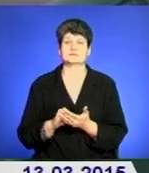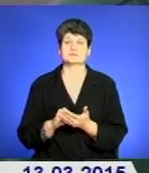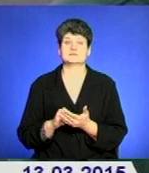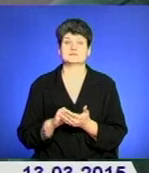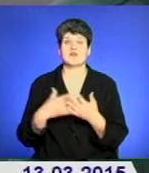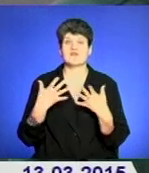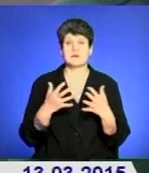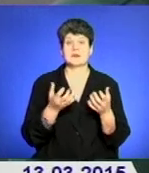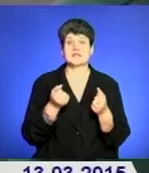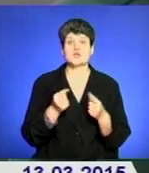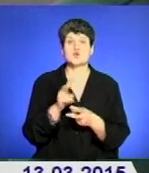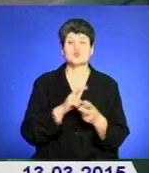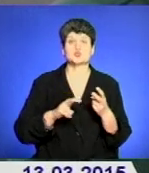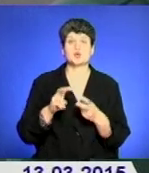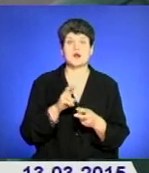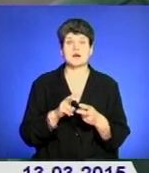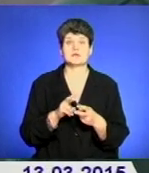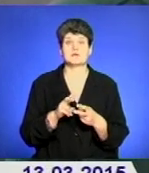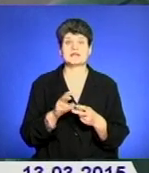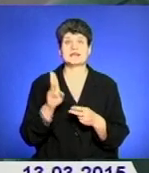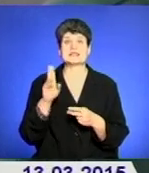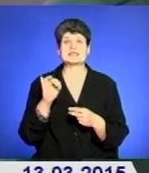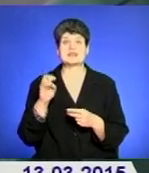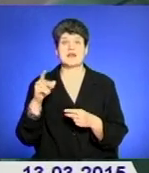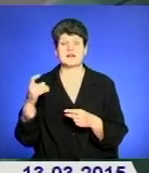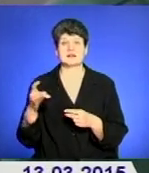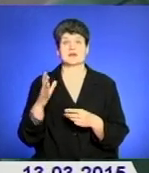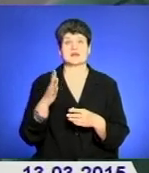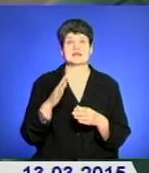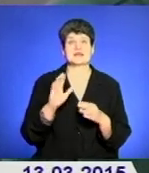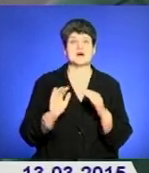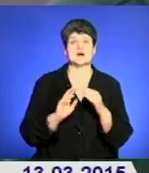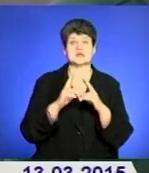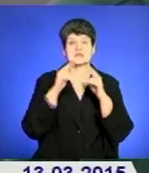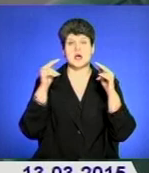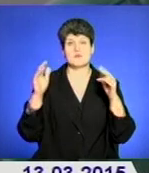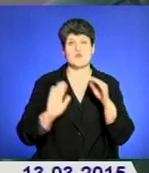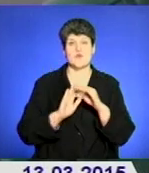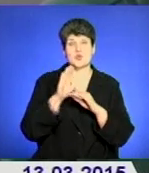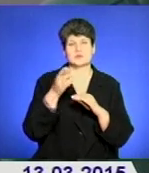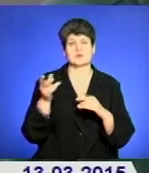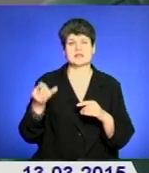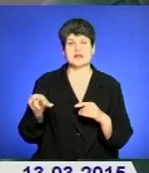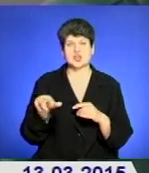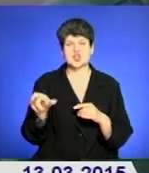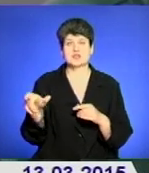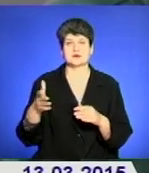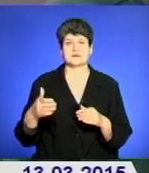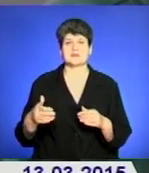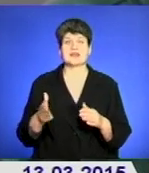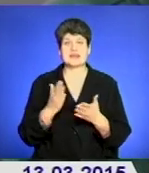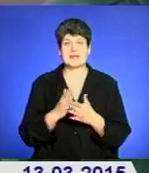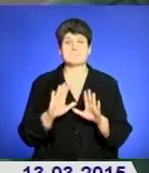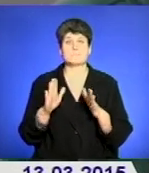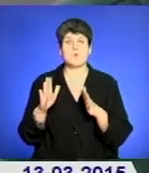Вже бралися шукати, вже і по цегельному заводі, і на замкову гору мали їхати, і по берегу річки. Ну, коротше, такі